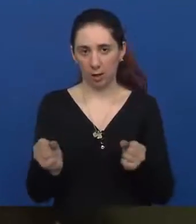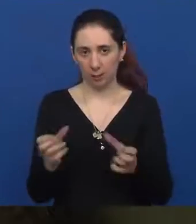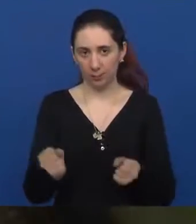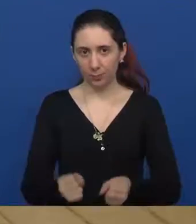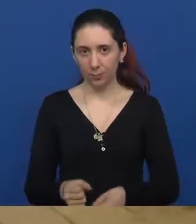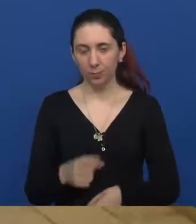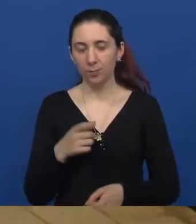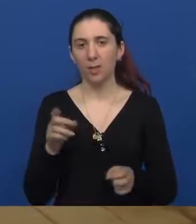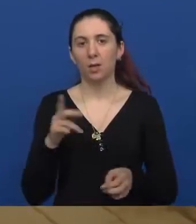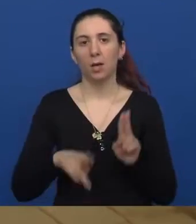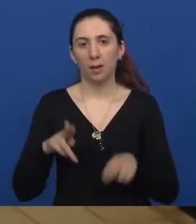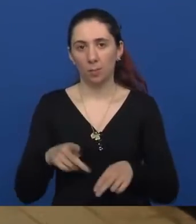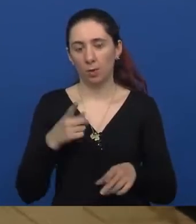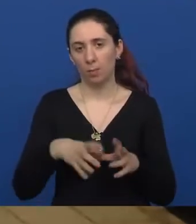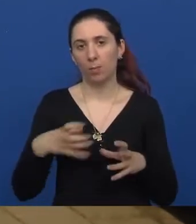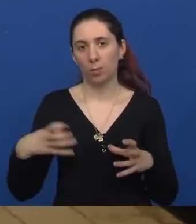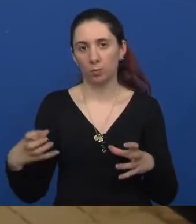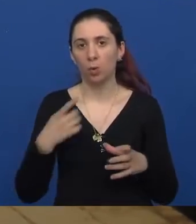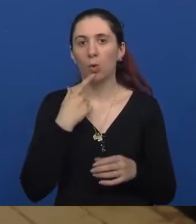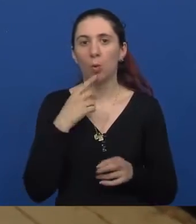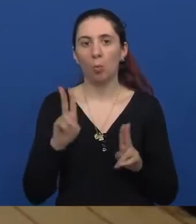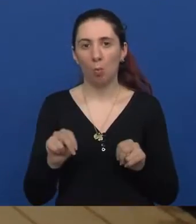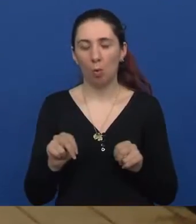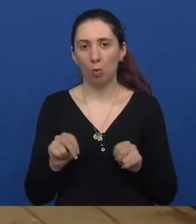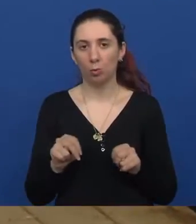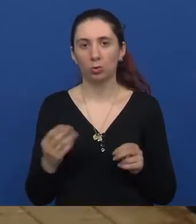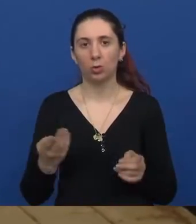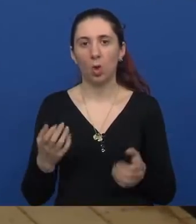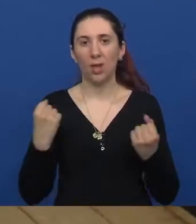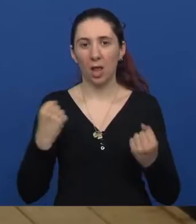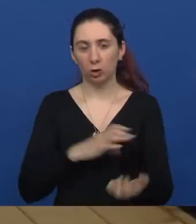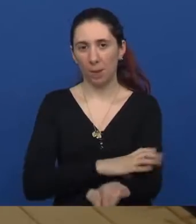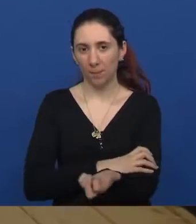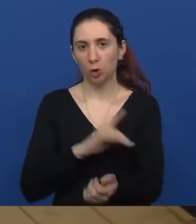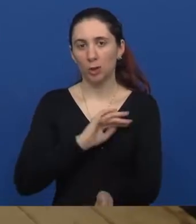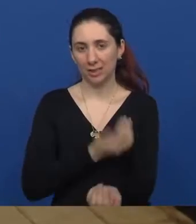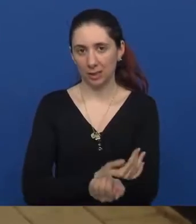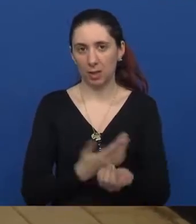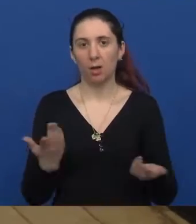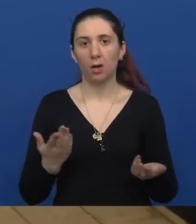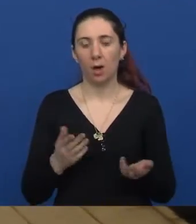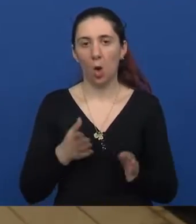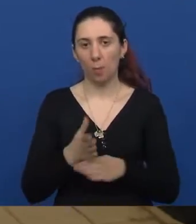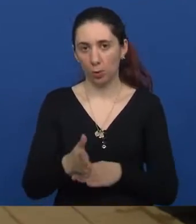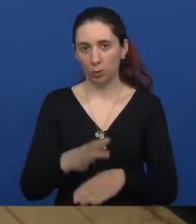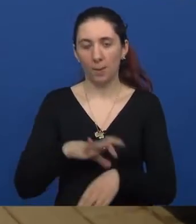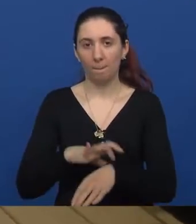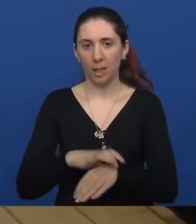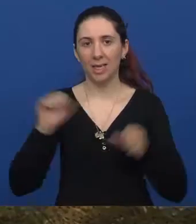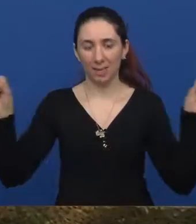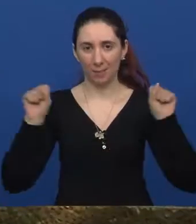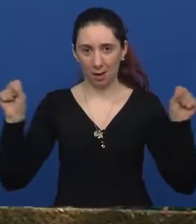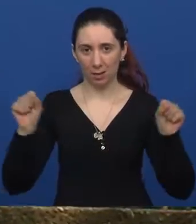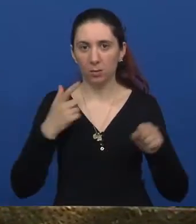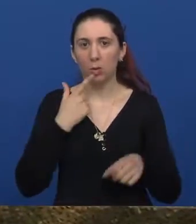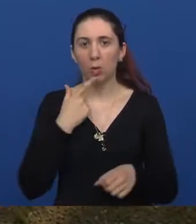Rehabilitacija uključuje i procedure kojima možemo utjecati na jačanje mišične snage, kao i procedure medicinske gimnastike